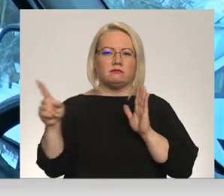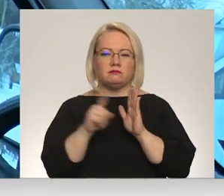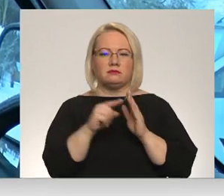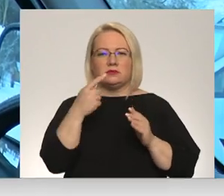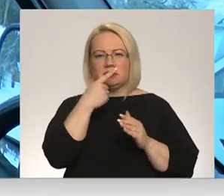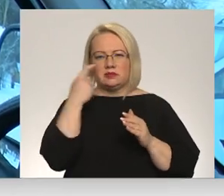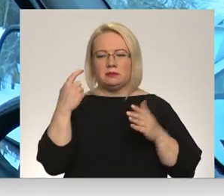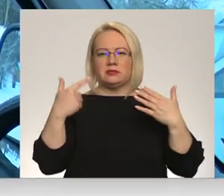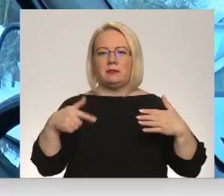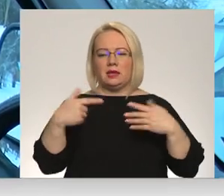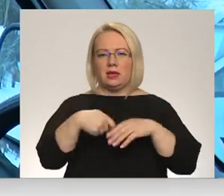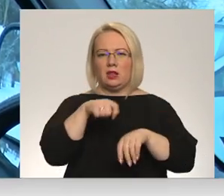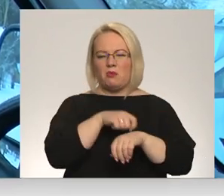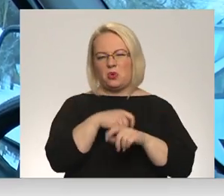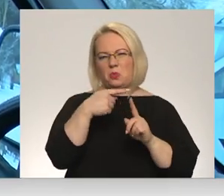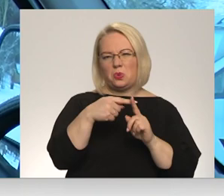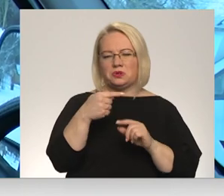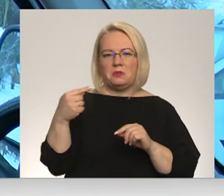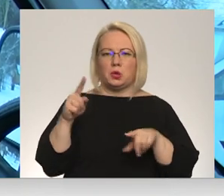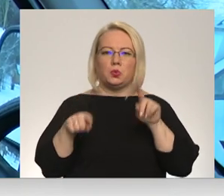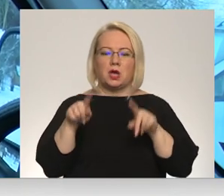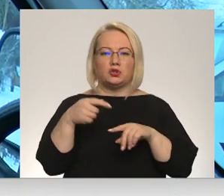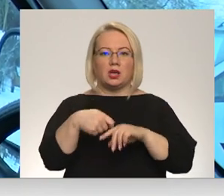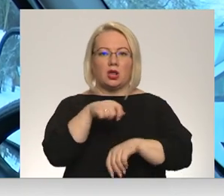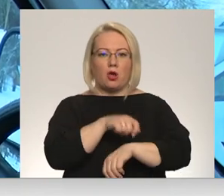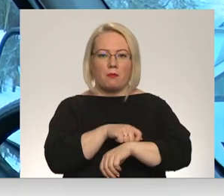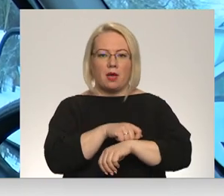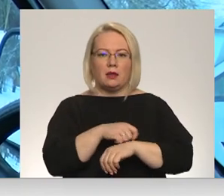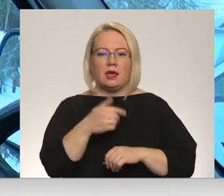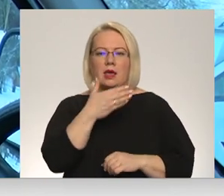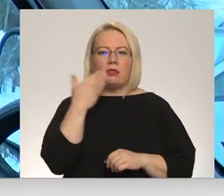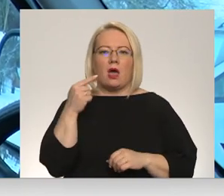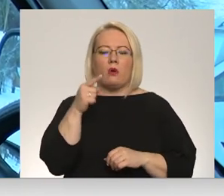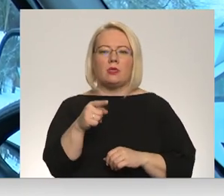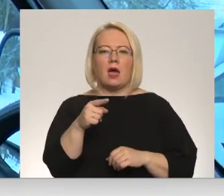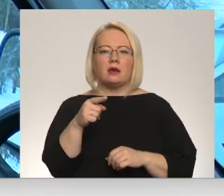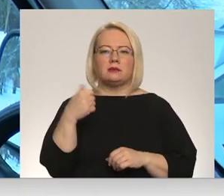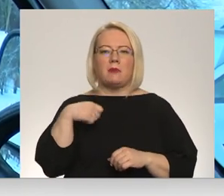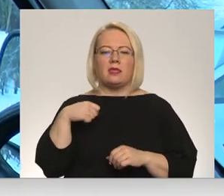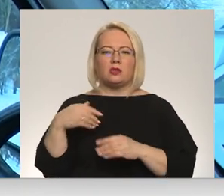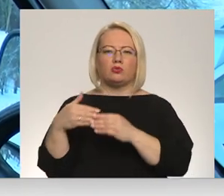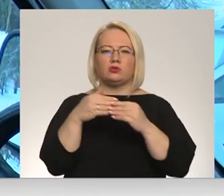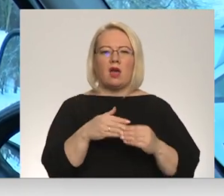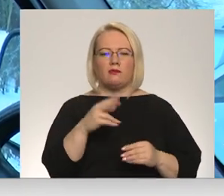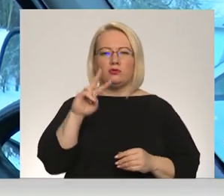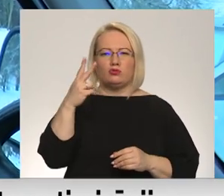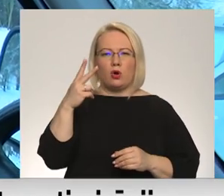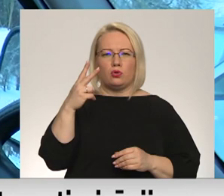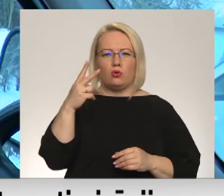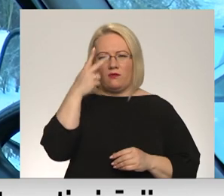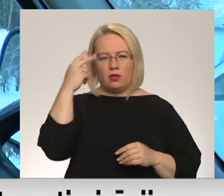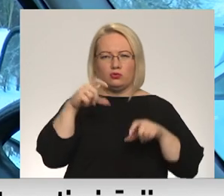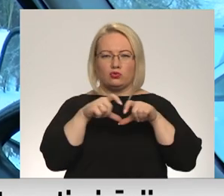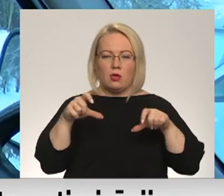mīnus daži kilometri. Ja nav tās meitenes, kas uz to otro vidusskolu jāt, tad ir bišķi